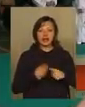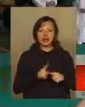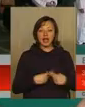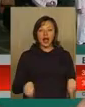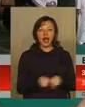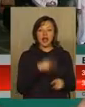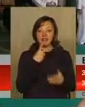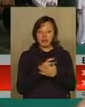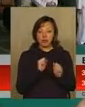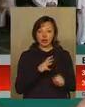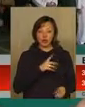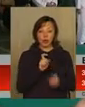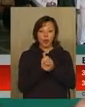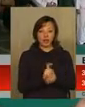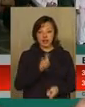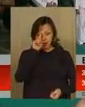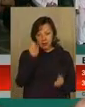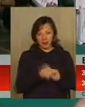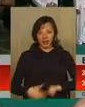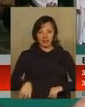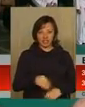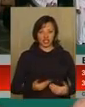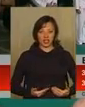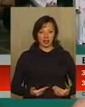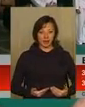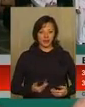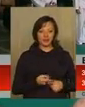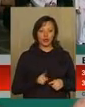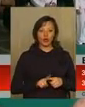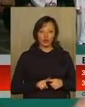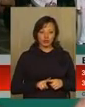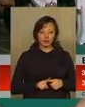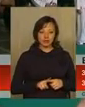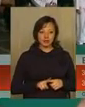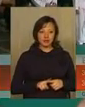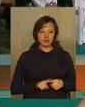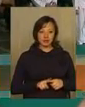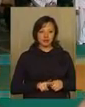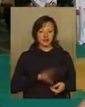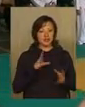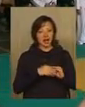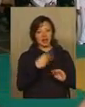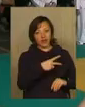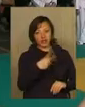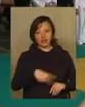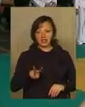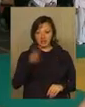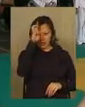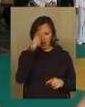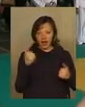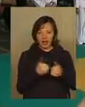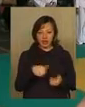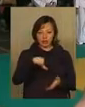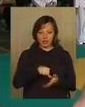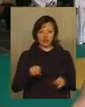де можна провести один поєдинок і запам'ятати його на все життя. Тому взагалі 20-22 країни приймають